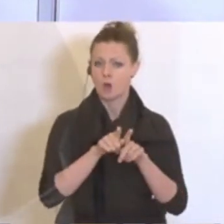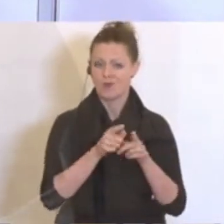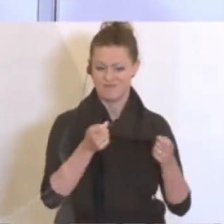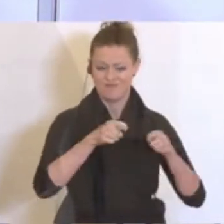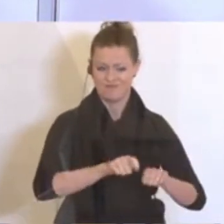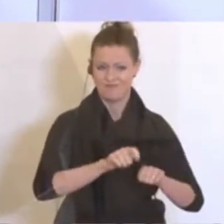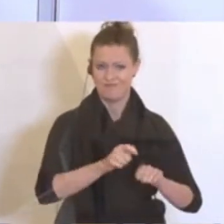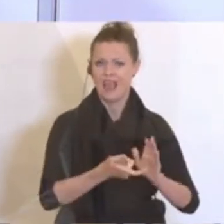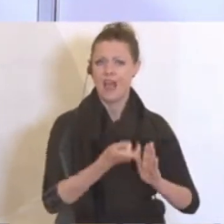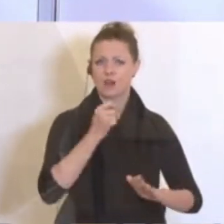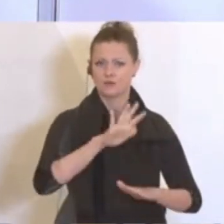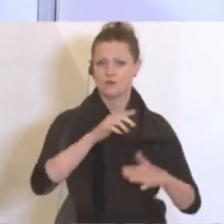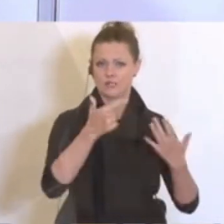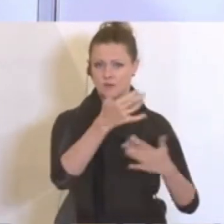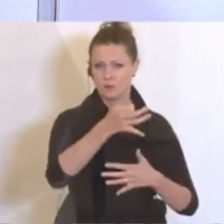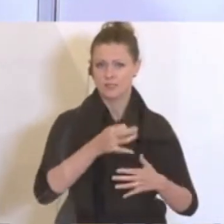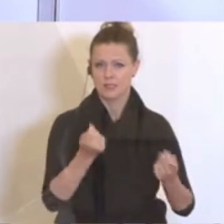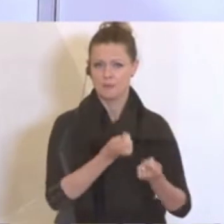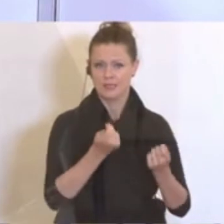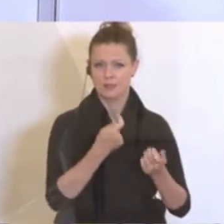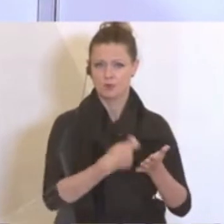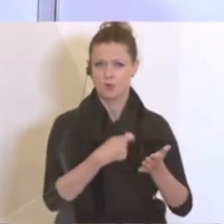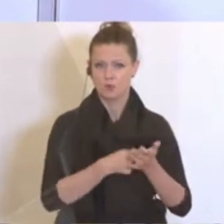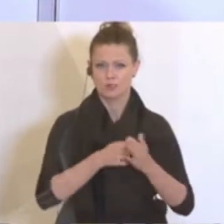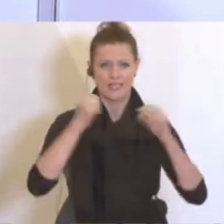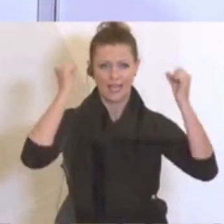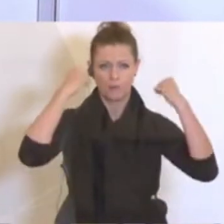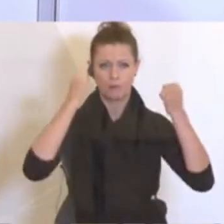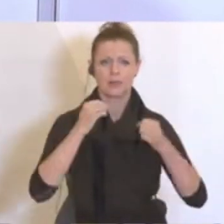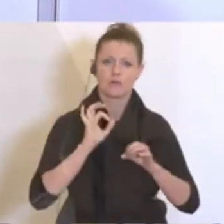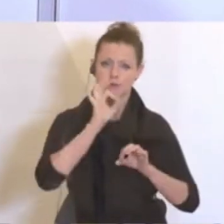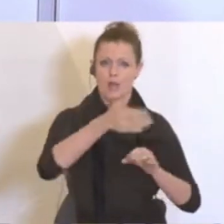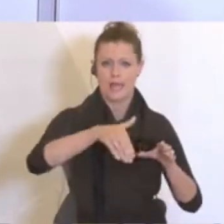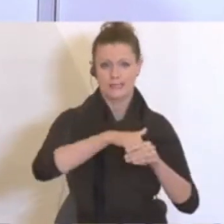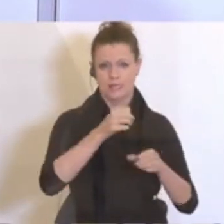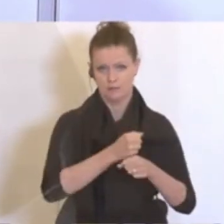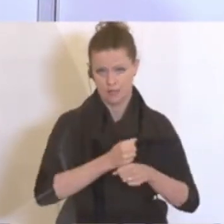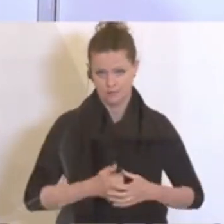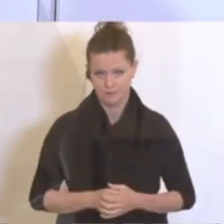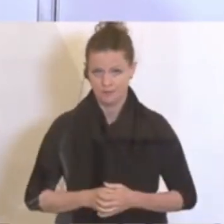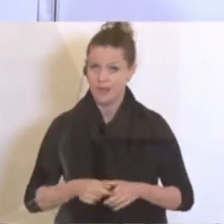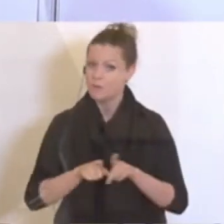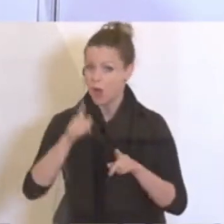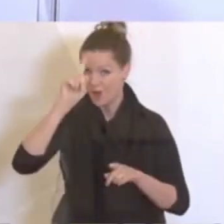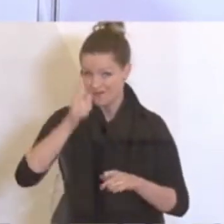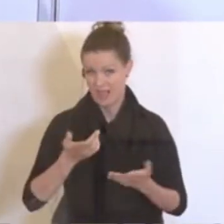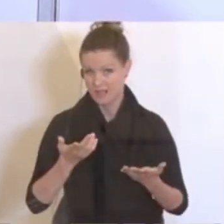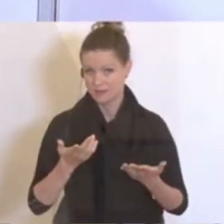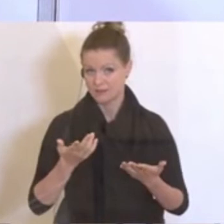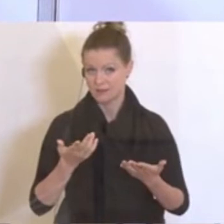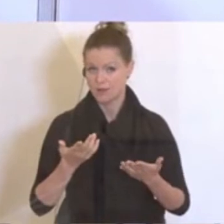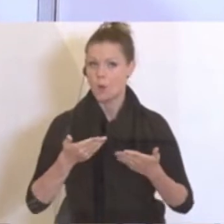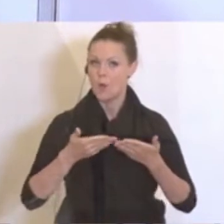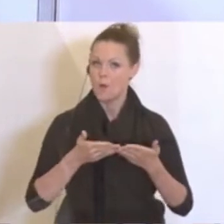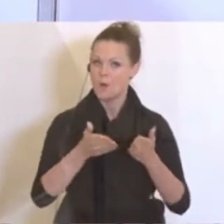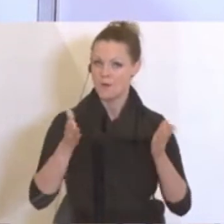Prozent der Betriebskosten durch die Republik ersetzt werden. Wir wissen aber, dass es mit der